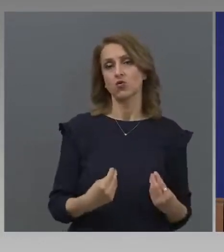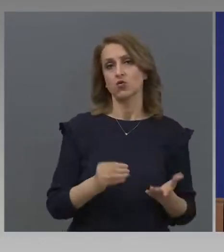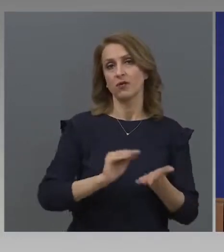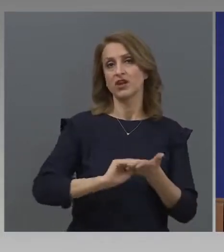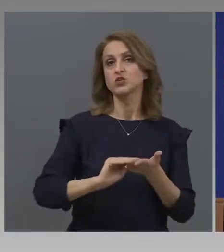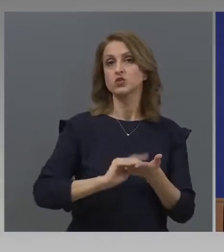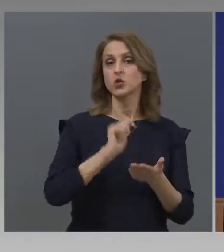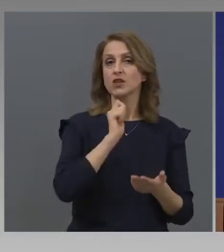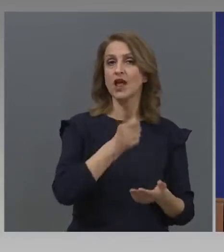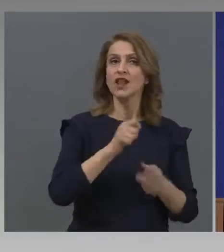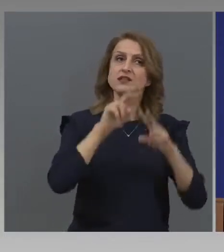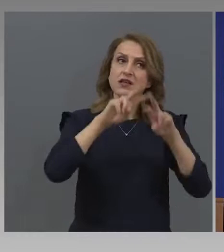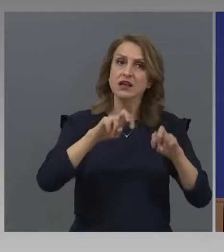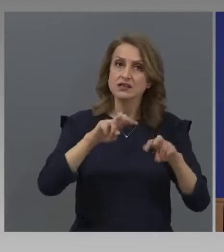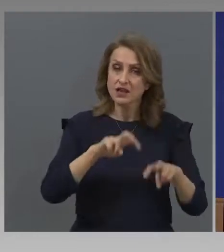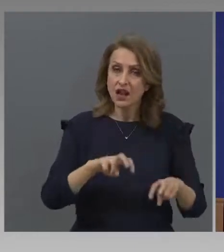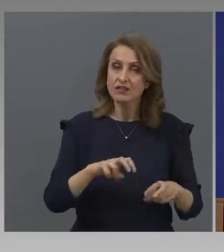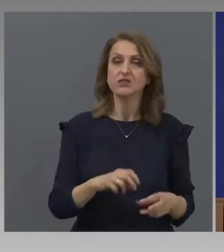разследваш,